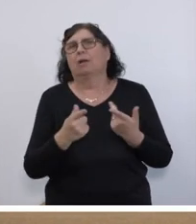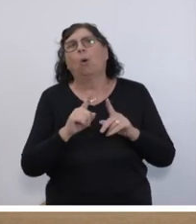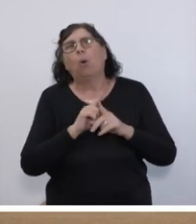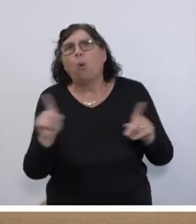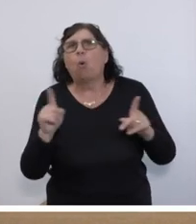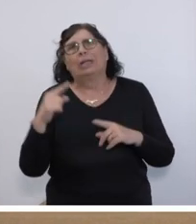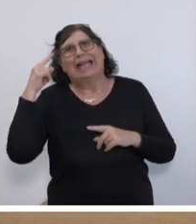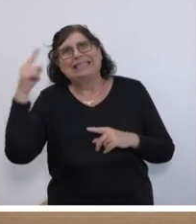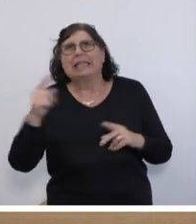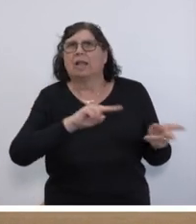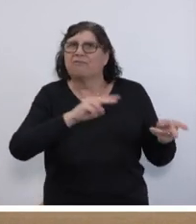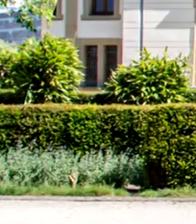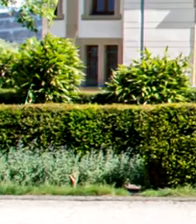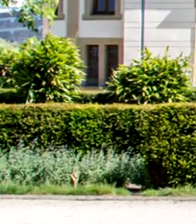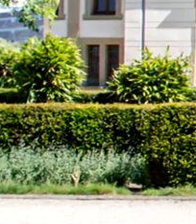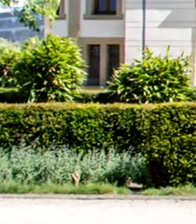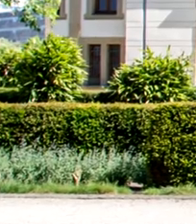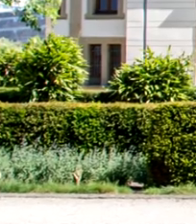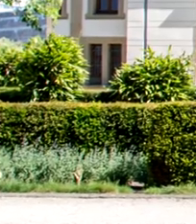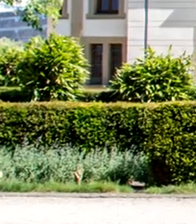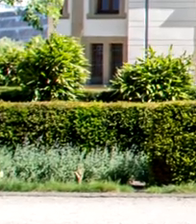den Sinn zu verändern. Herzlichen Dank.